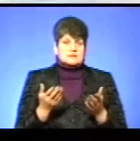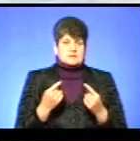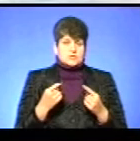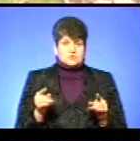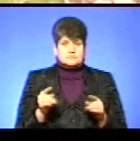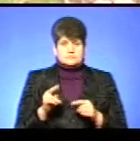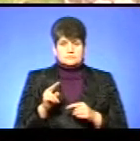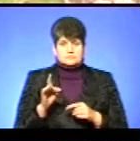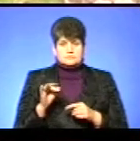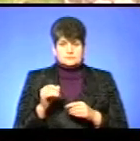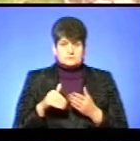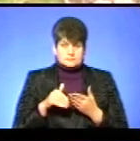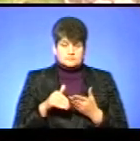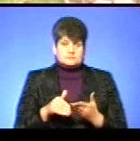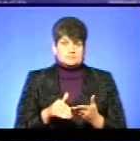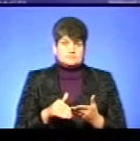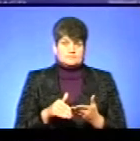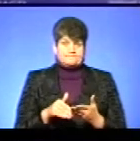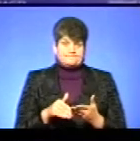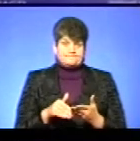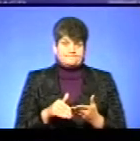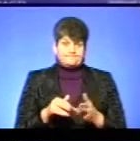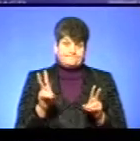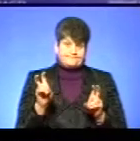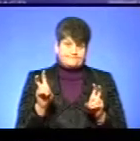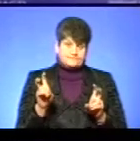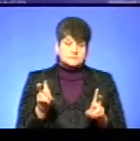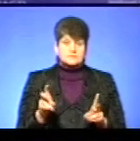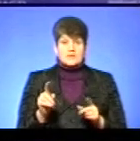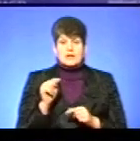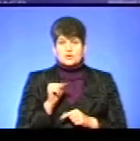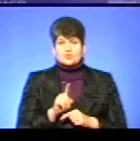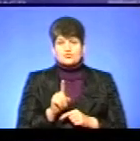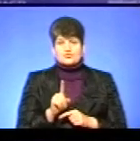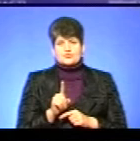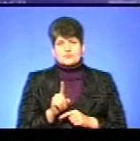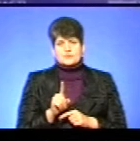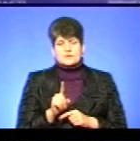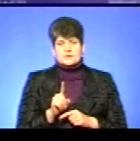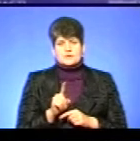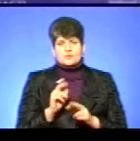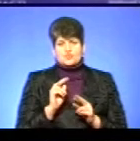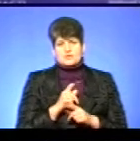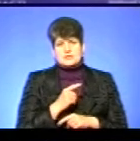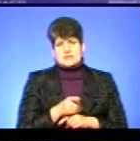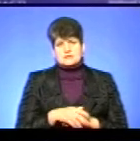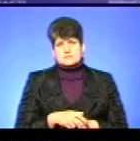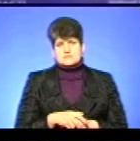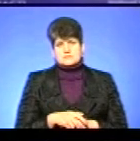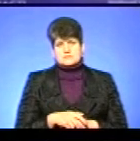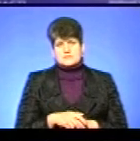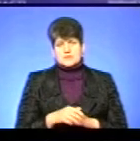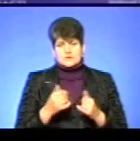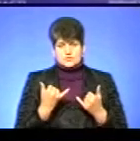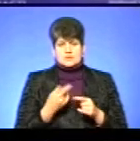препаратом допомогти. Я маю на увазі в лапках для того, що десь надоїли, і теж отруєти. На